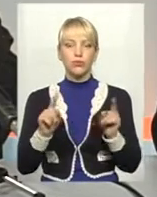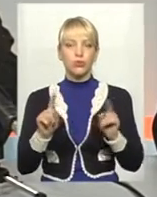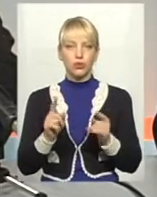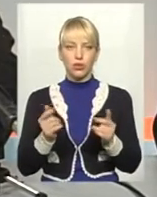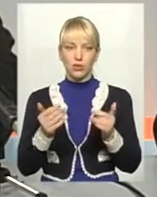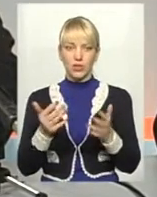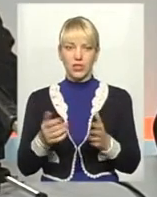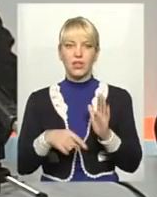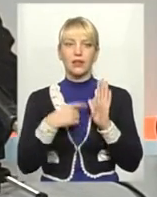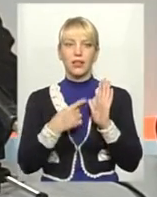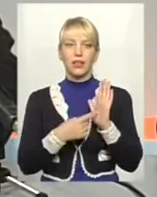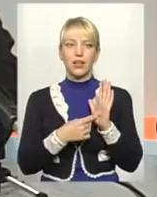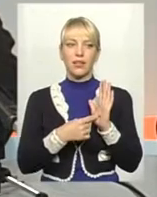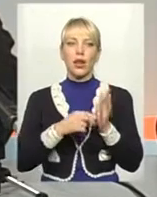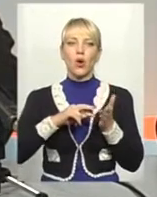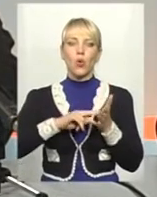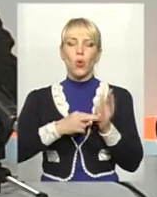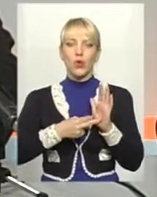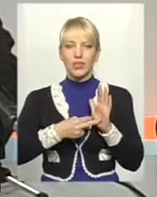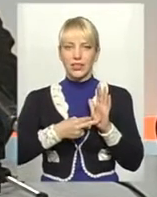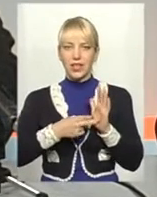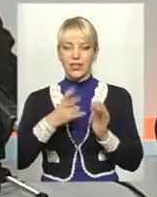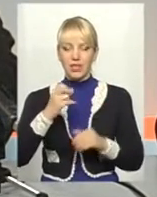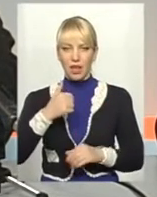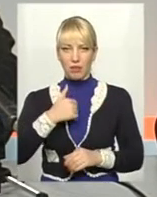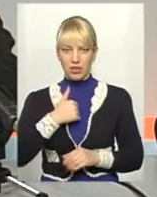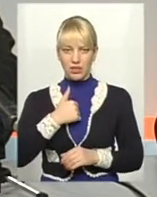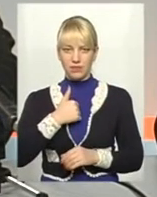питання координації лежить на мені,